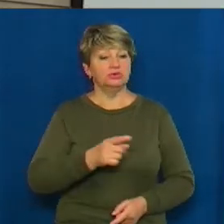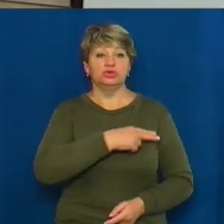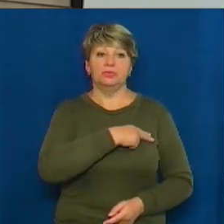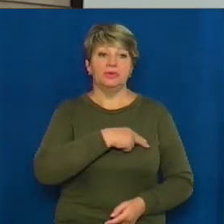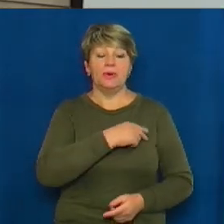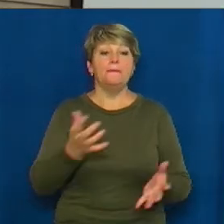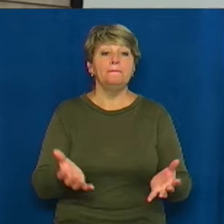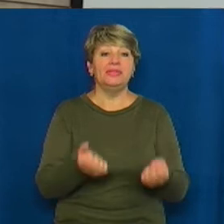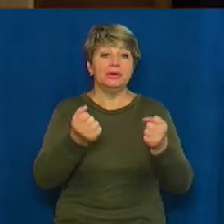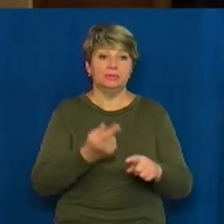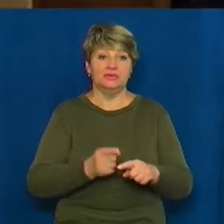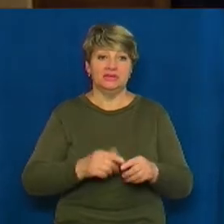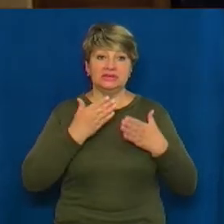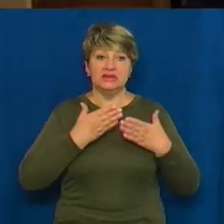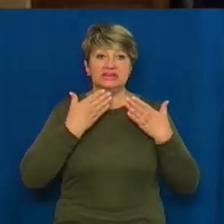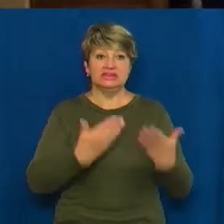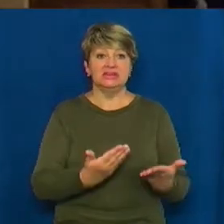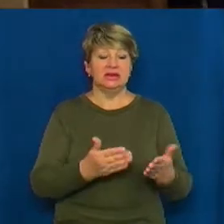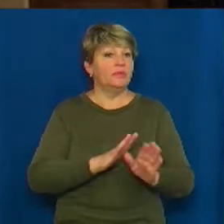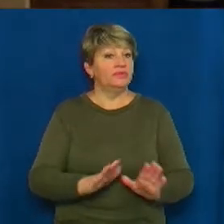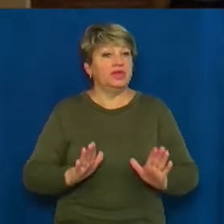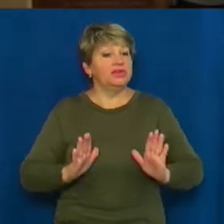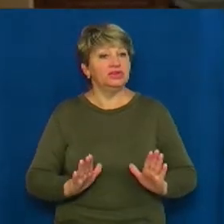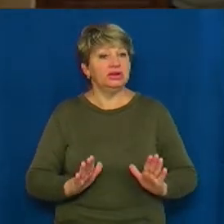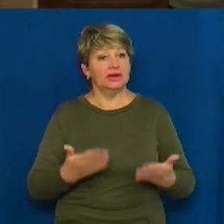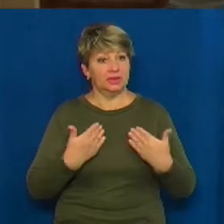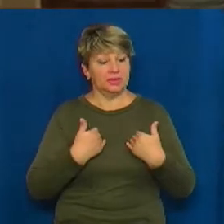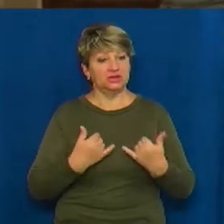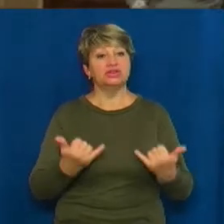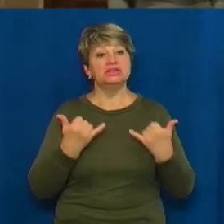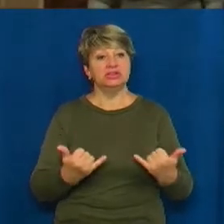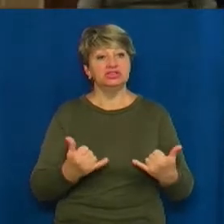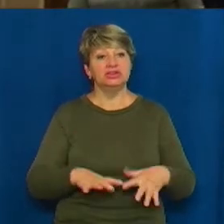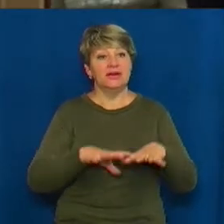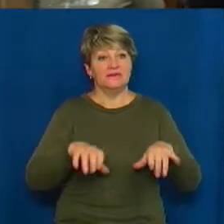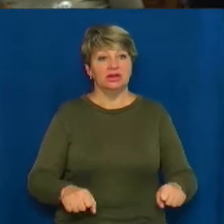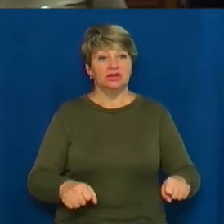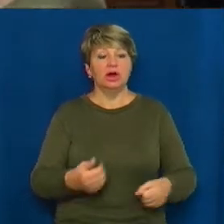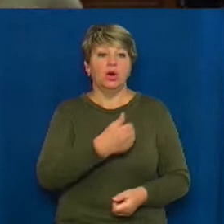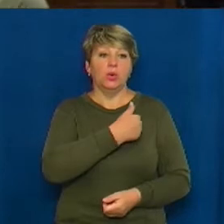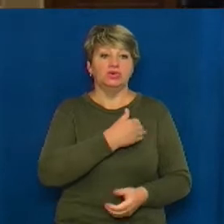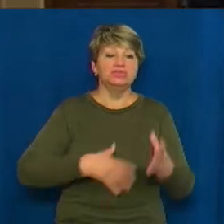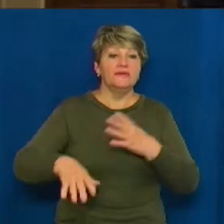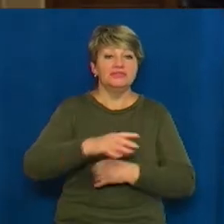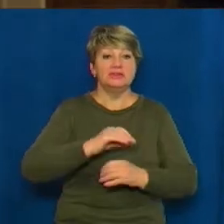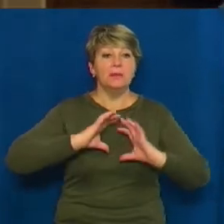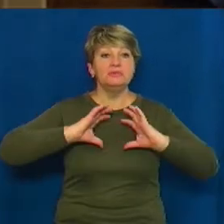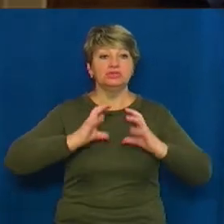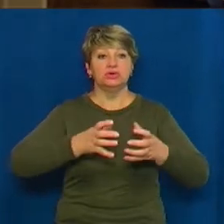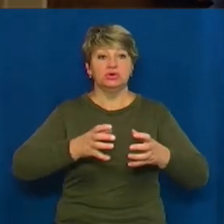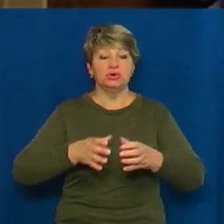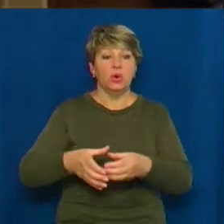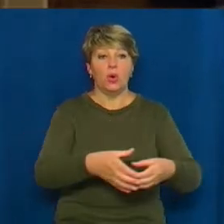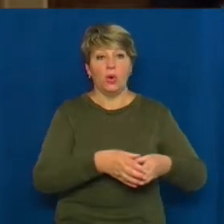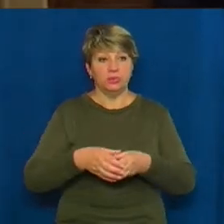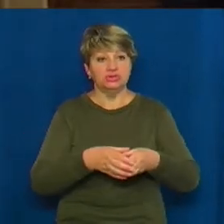звернення. Не тільки наша нинішня влада хоче імплементувати, вся міжнародна спільнота, як ми